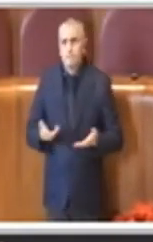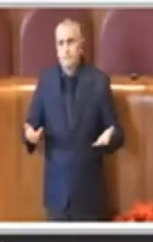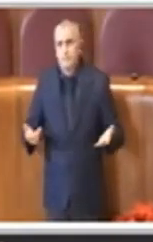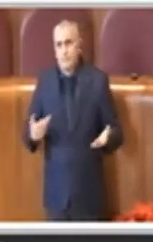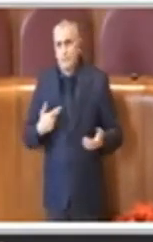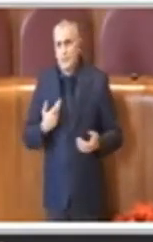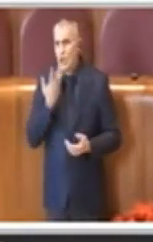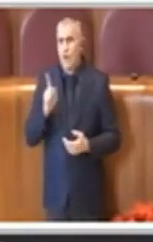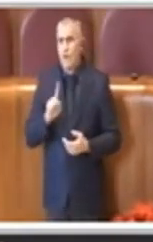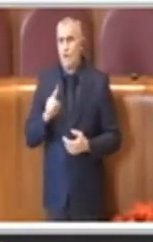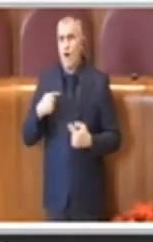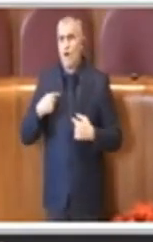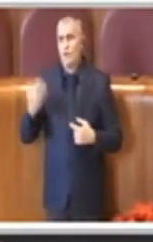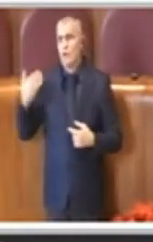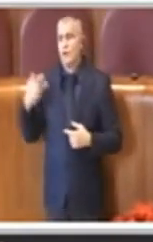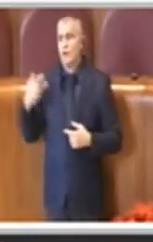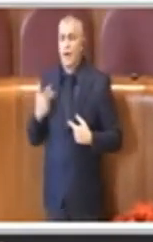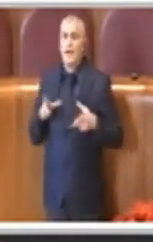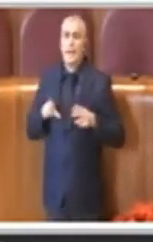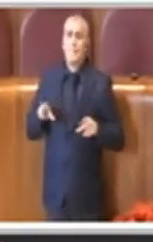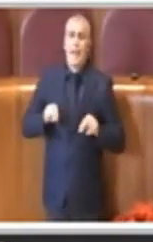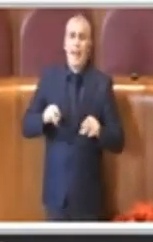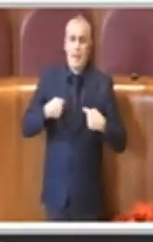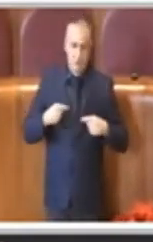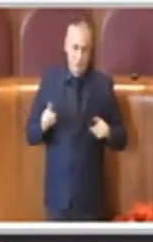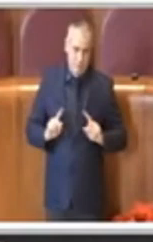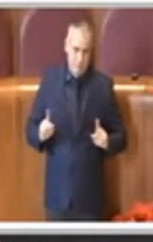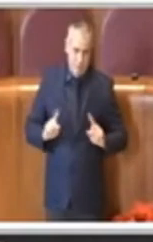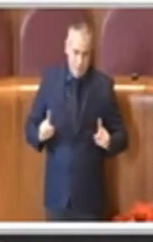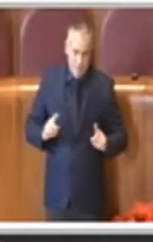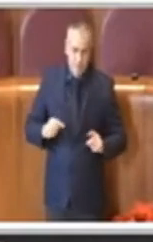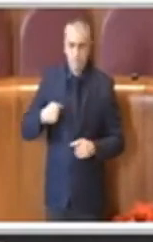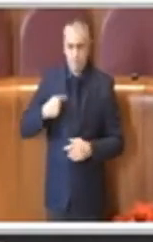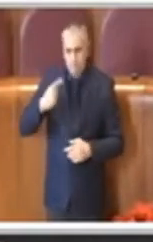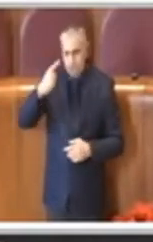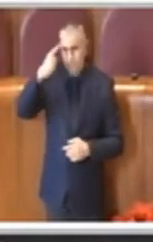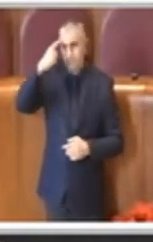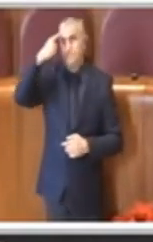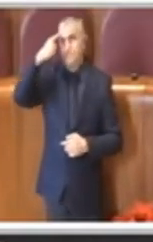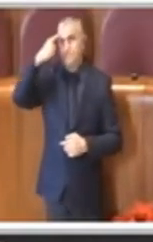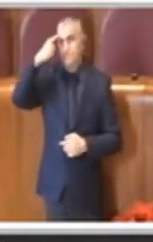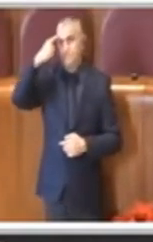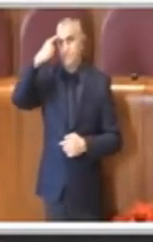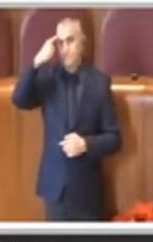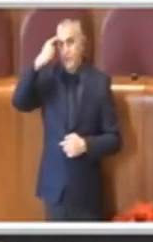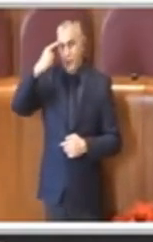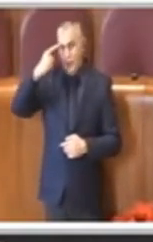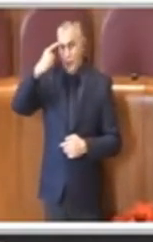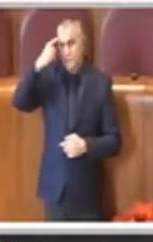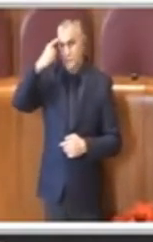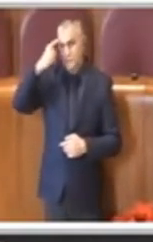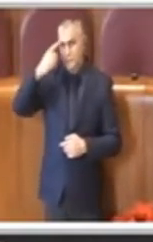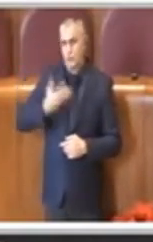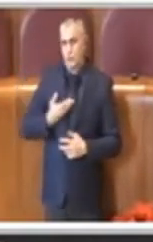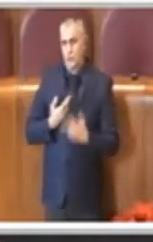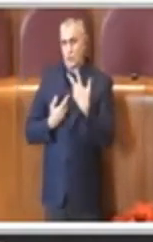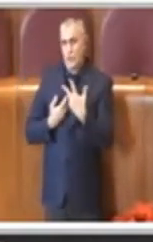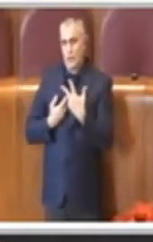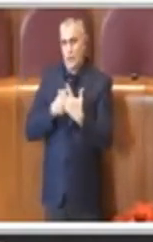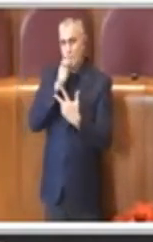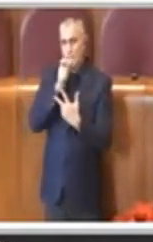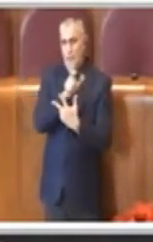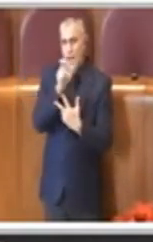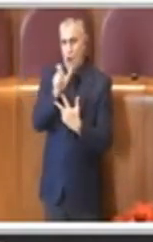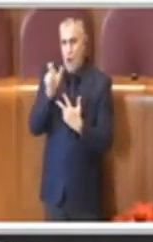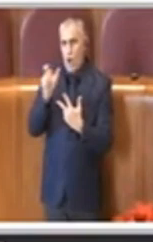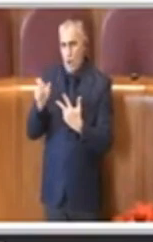ripetitive? Mi viene in mente tre parole, quelle